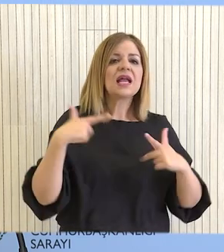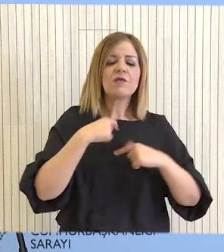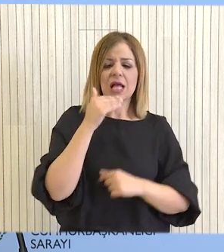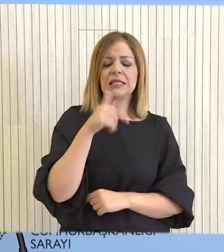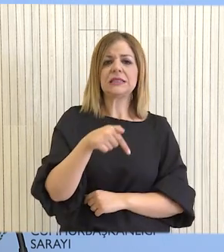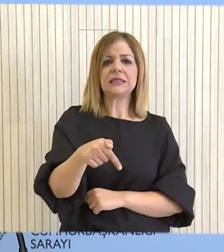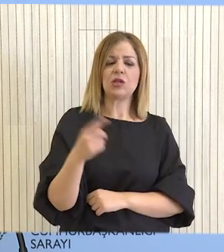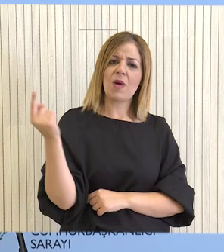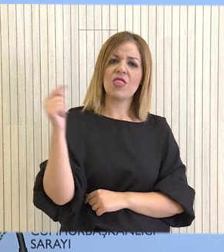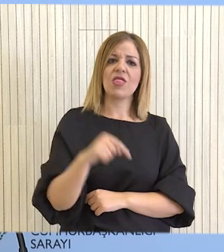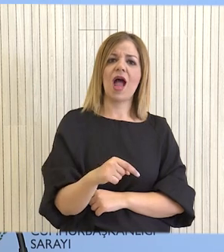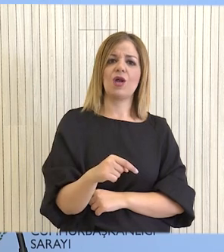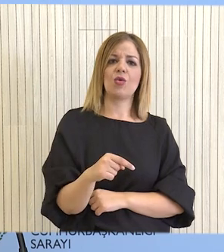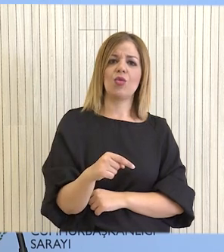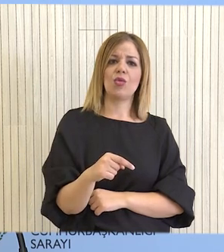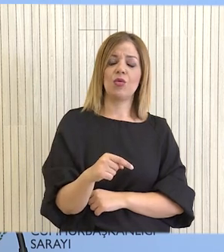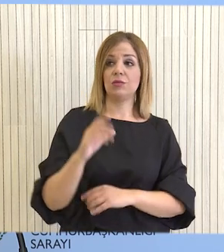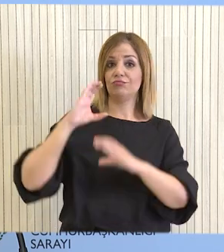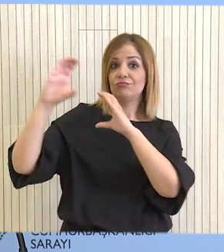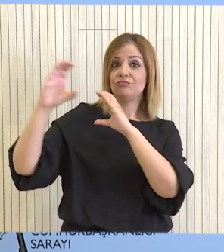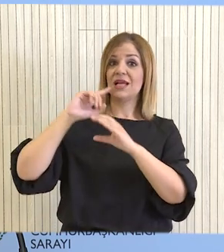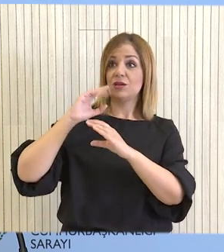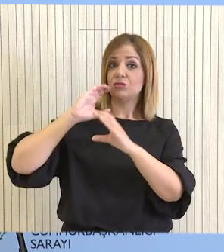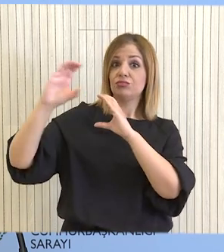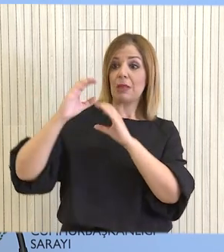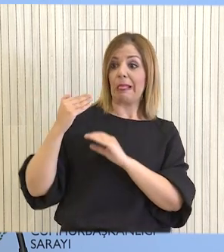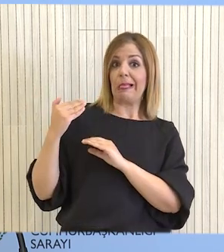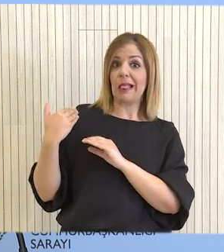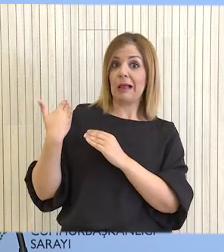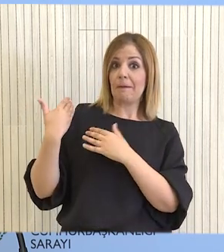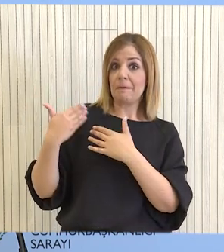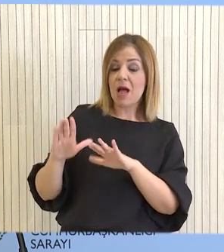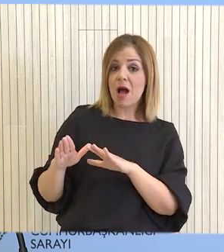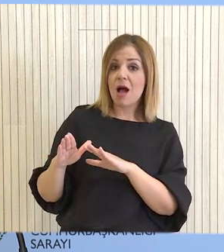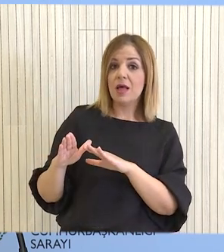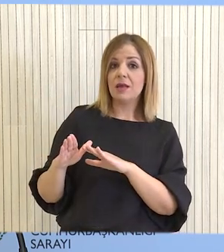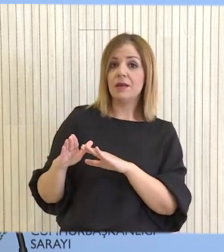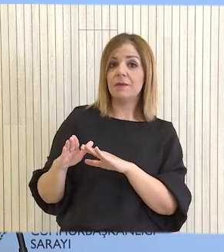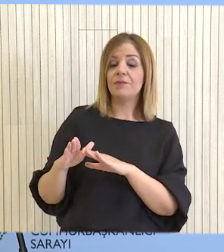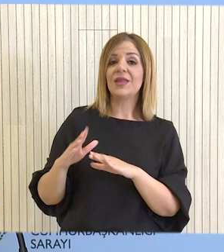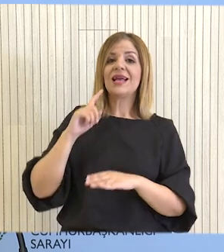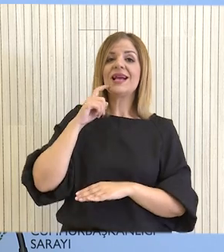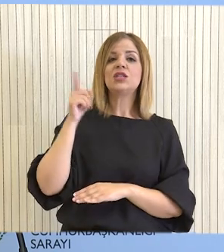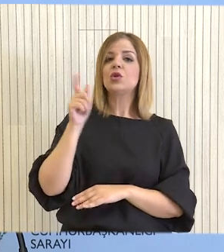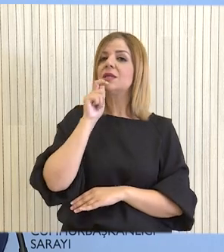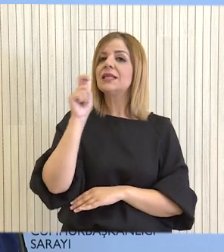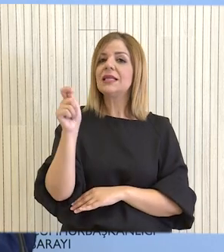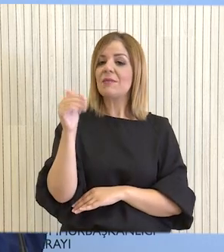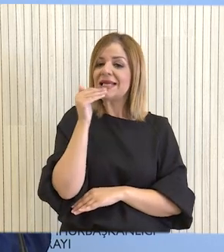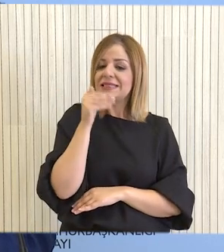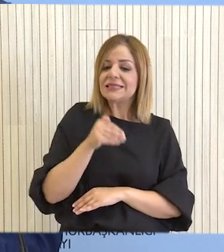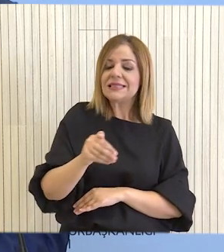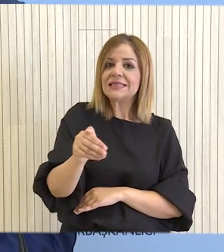Συντομότερο δυνατόν Αντελαμβάνεστε ότι η επικοινωνία του Προέδρου ήταν τις προηγούμενες μέρες Το μήνυμα που έστειλε ο Πρόεδρος της Δημοκρατίας είναι ότι το